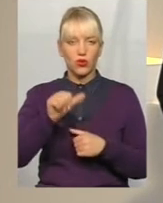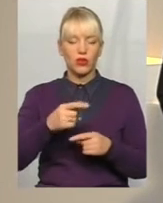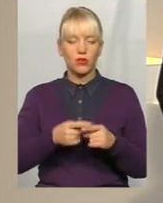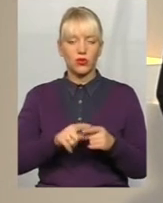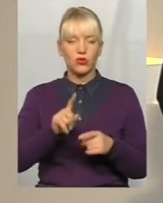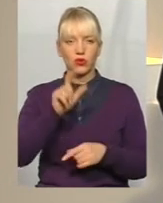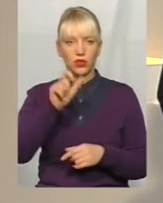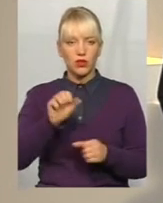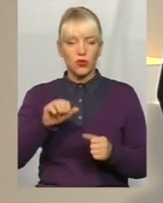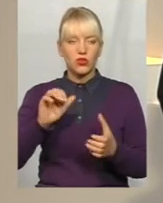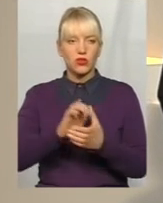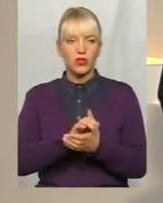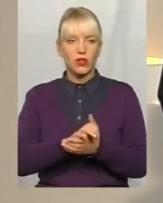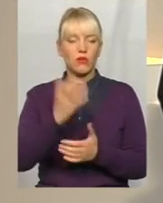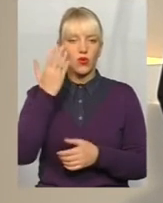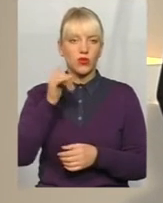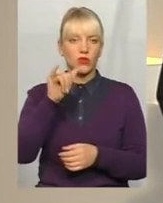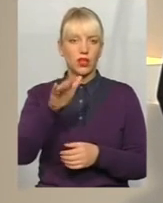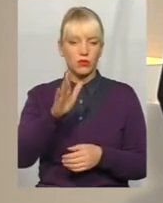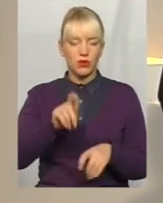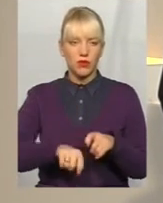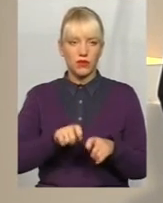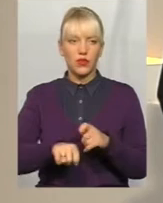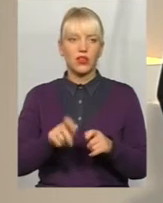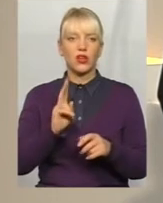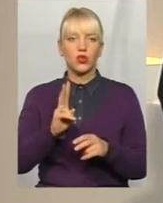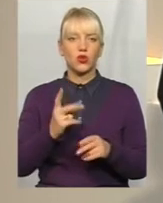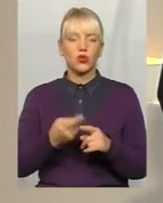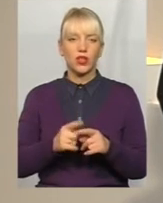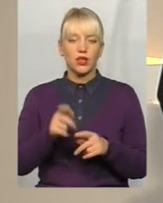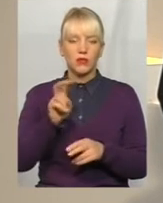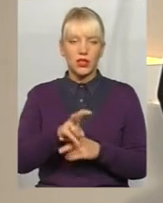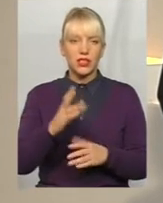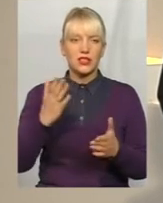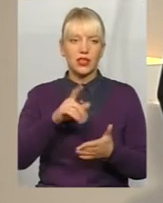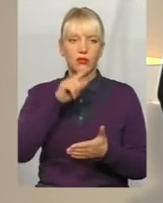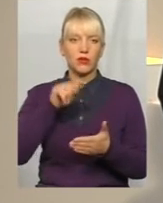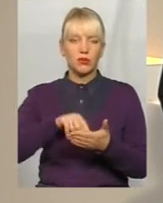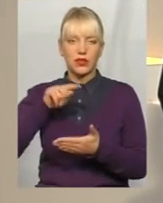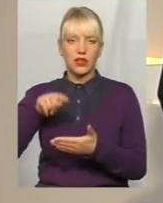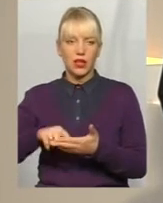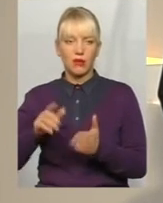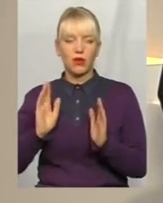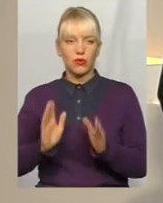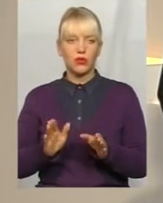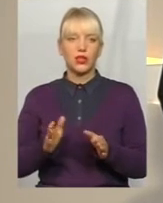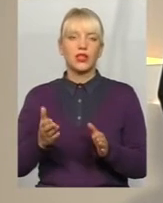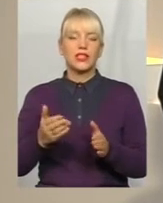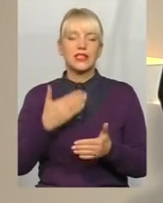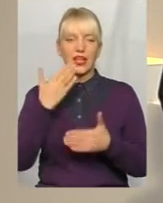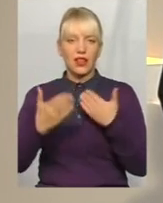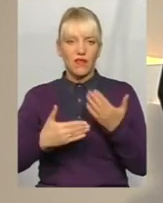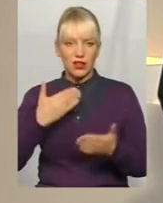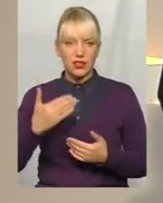людина може ознайомитись, коли в неї буде перевірка, хто до неї прийде, і з якими питаннями буде, які питання будуть